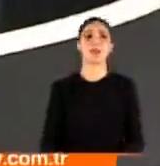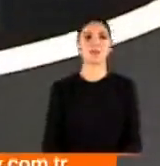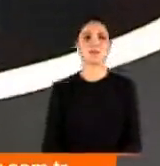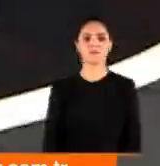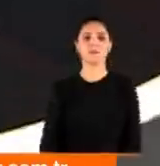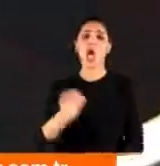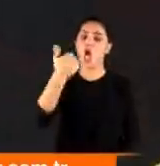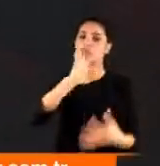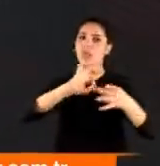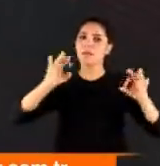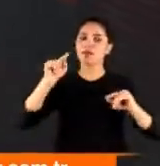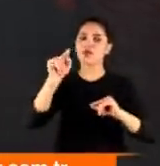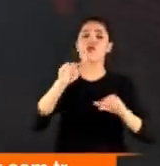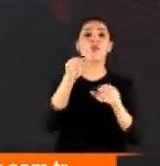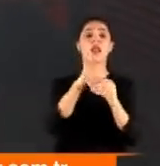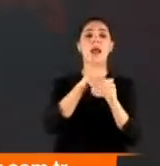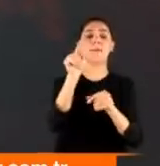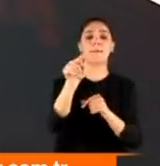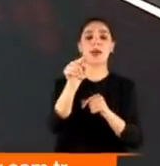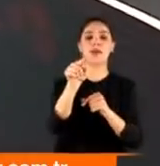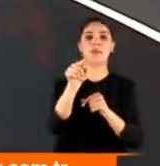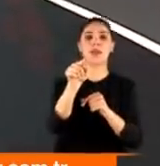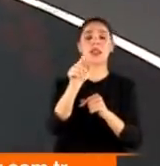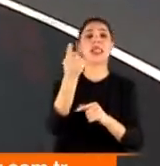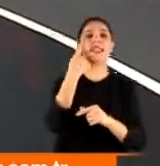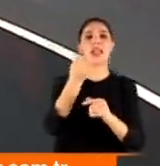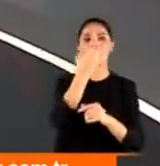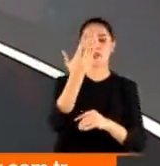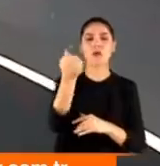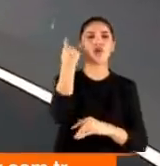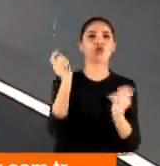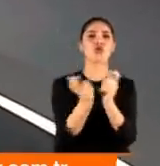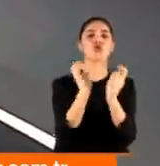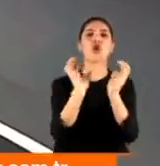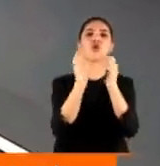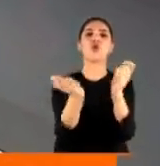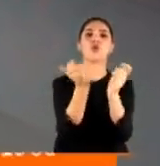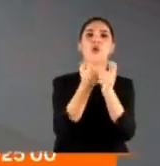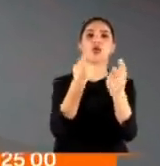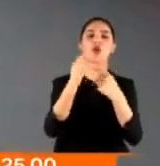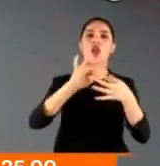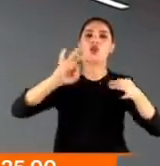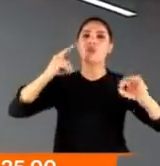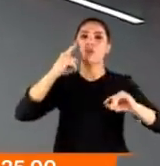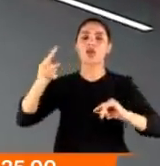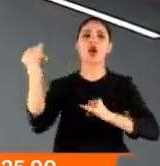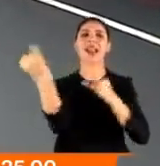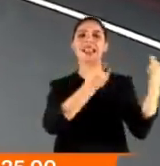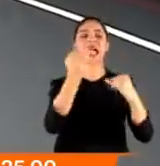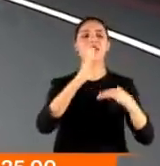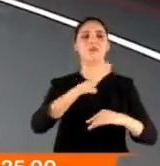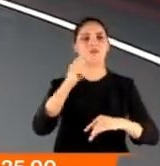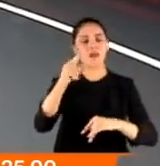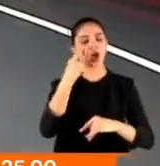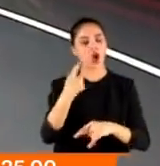Önemli sözler. Mecliste devlet bahçenin dünkü grup toplantısına sarf ettiği sözler üzerine ceryan eden bir tartışmayla